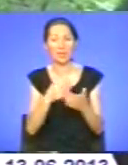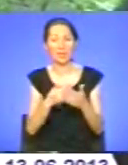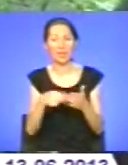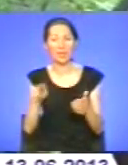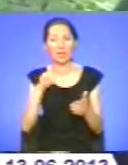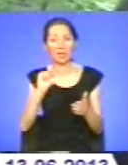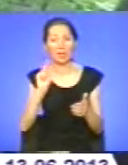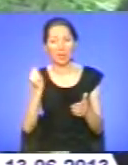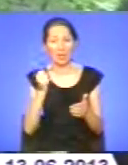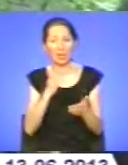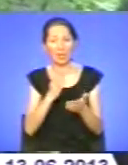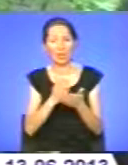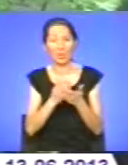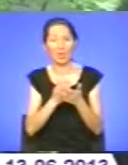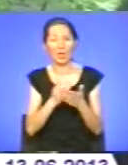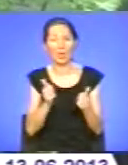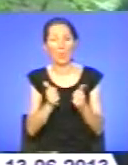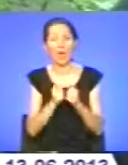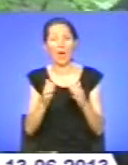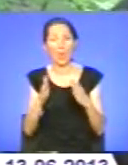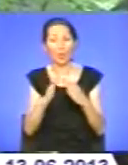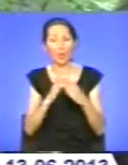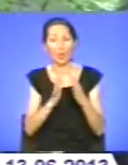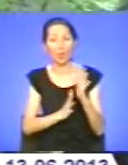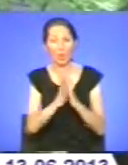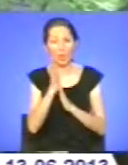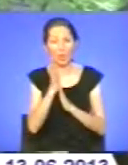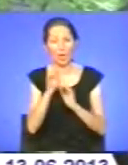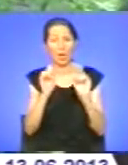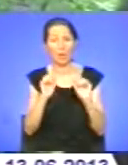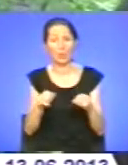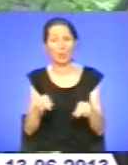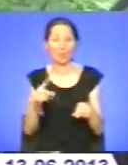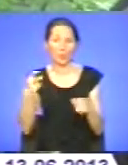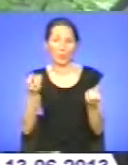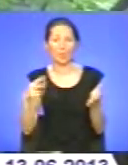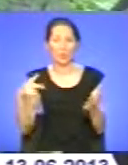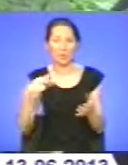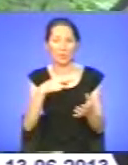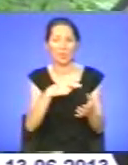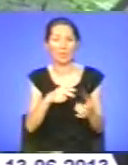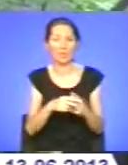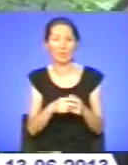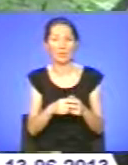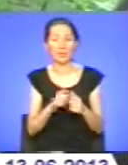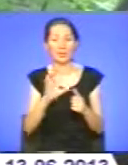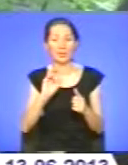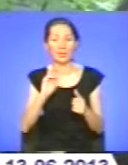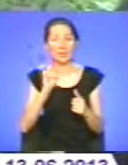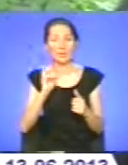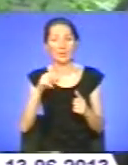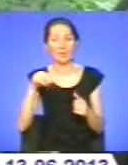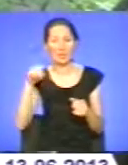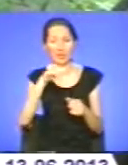коло території свого будинку, частному секторі. Це можна ще такими методами, вже більш народними, щоб не використовувати хімічні, які